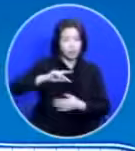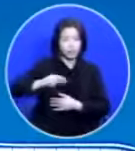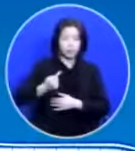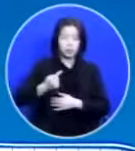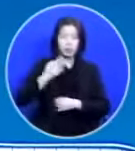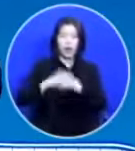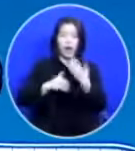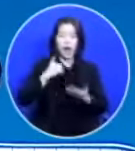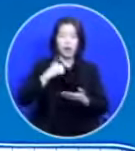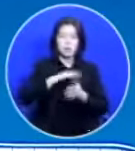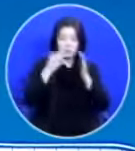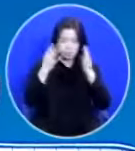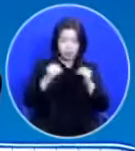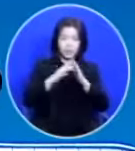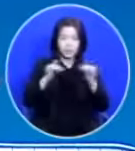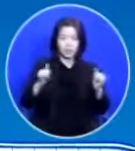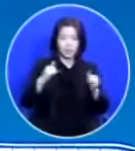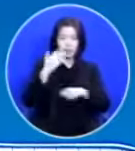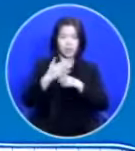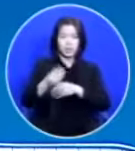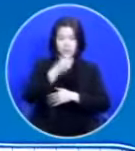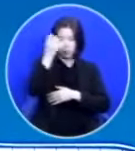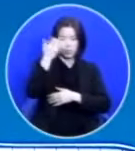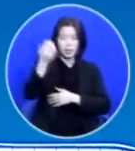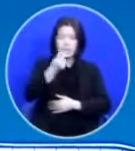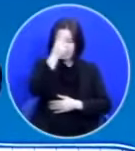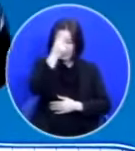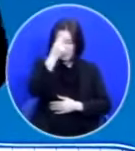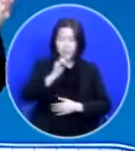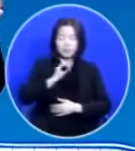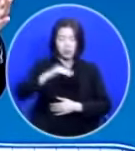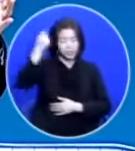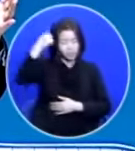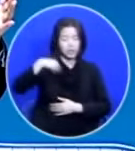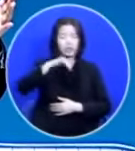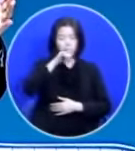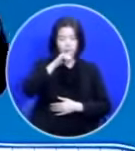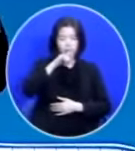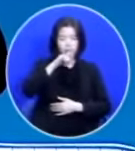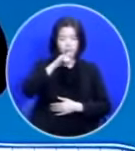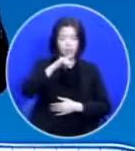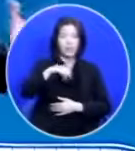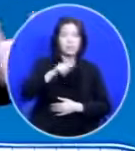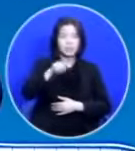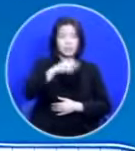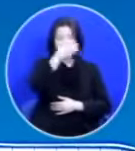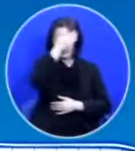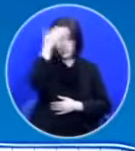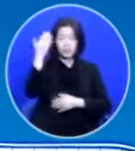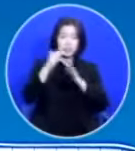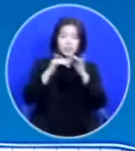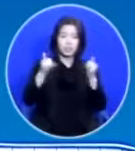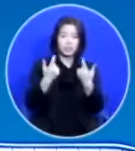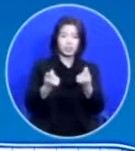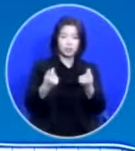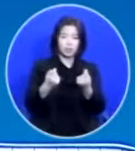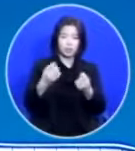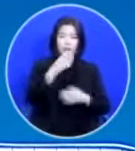성도들이 성령님의 근심만 느끼고 삽니다 그 청년처럼 성령의 근심만 느끼고